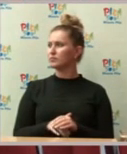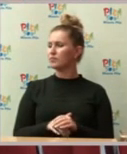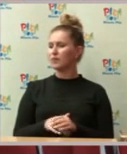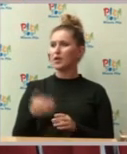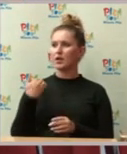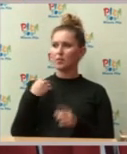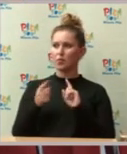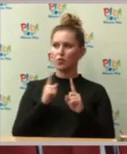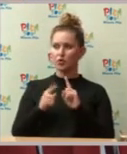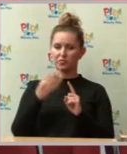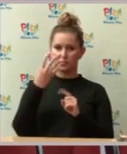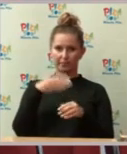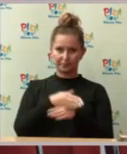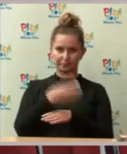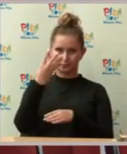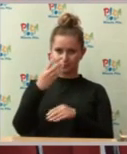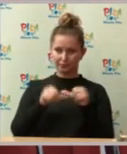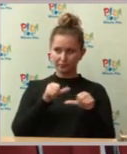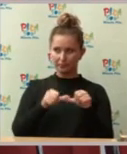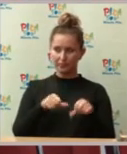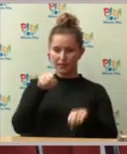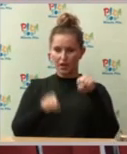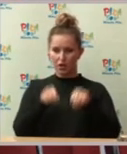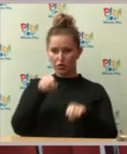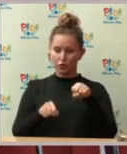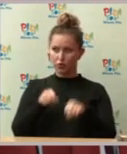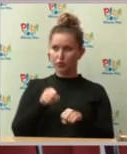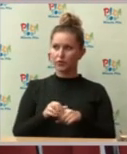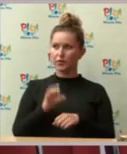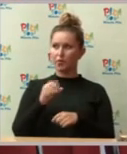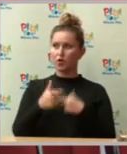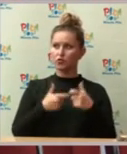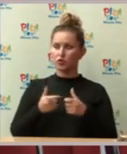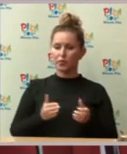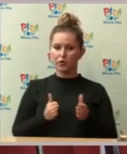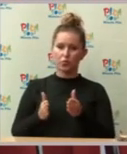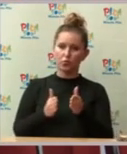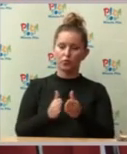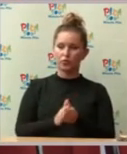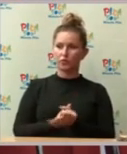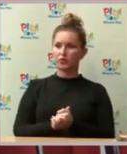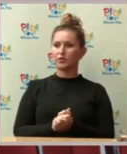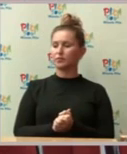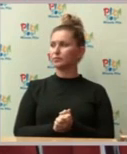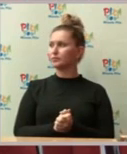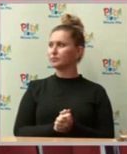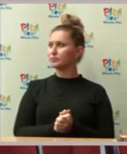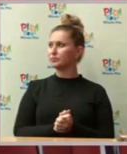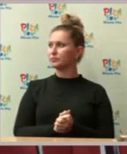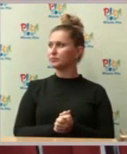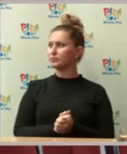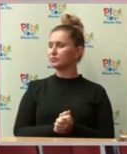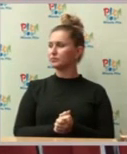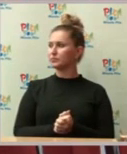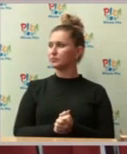bodajże ponad czteroletnie postępowanie sądowe o ustanowienie drogi koniecznej. Postępowanie to pochłonęło z budżetu państwa